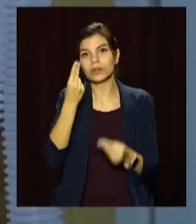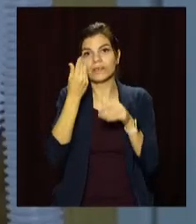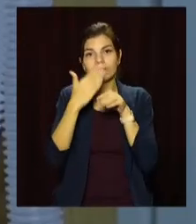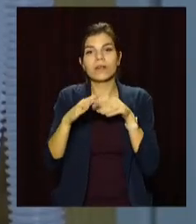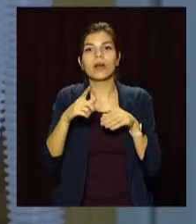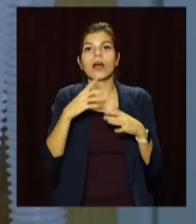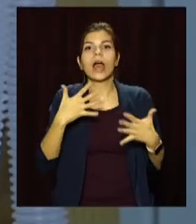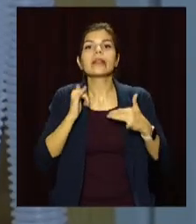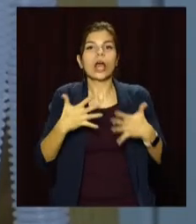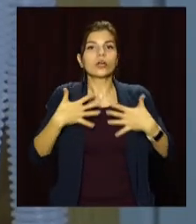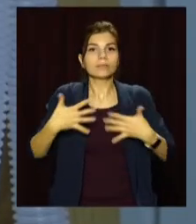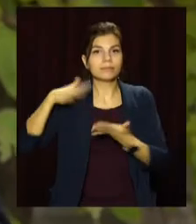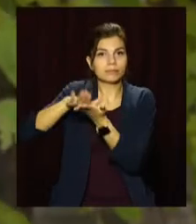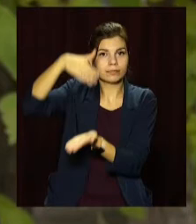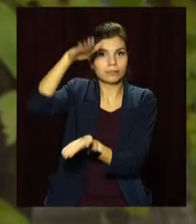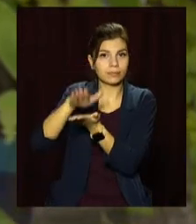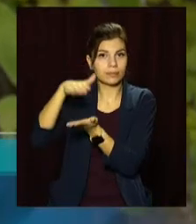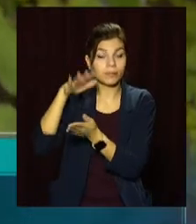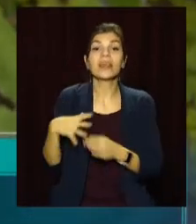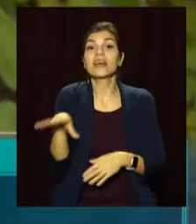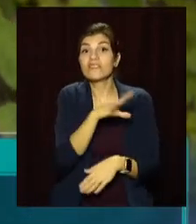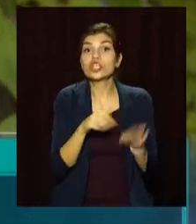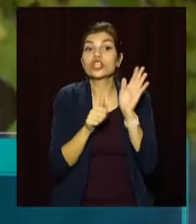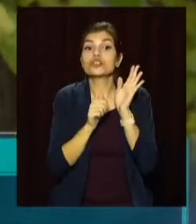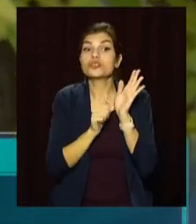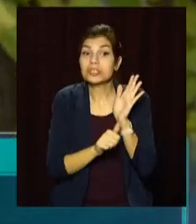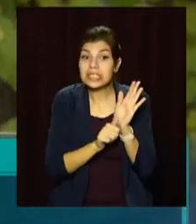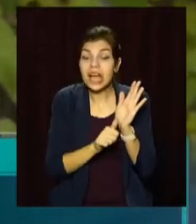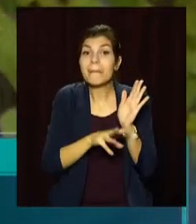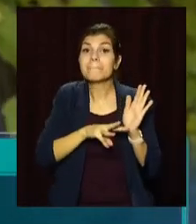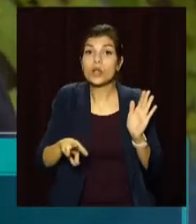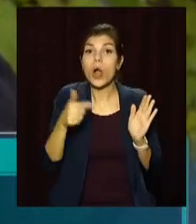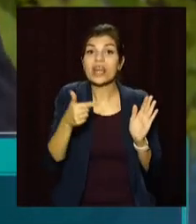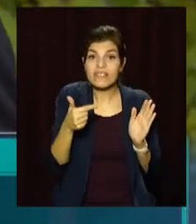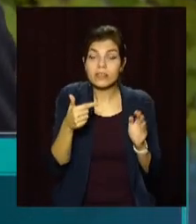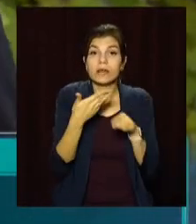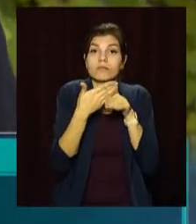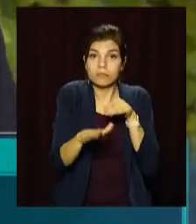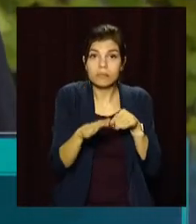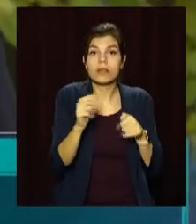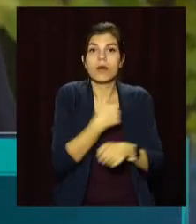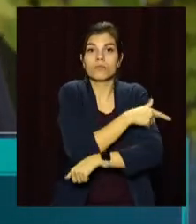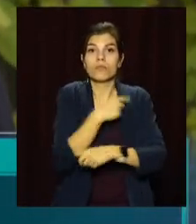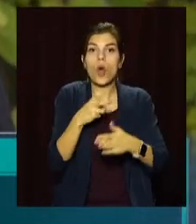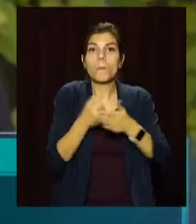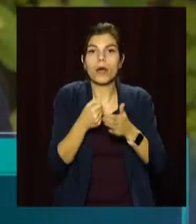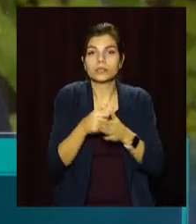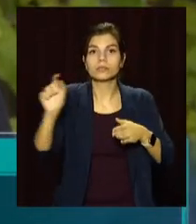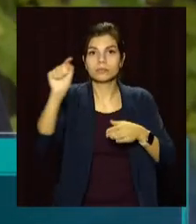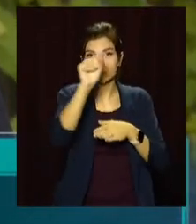кисневих концентраторів. Ці 60 мільйонів гривень підуть на всі госпітальні бази